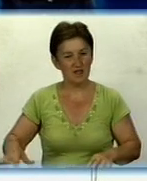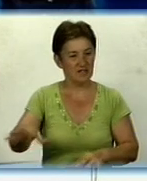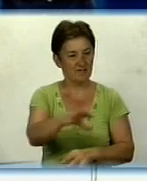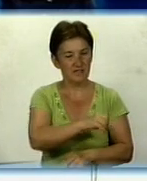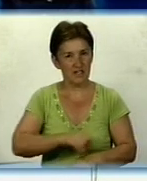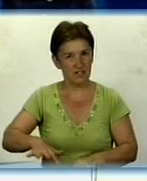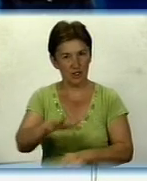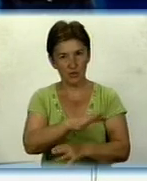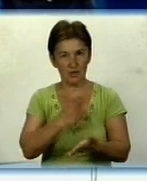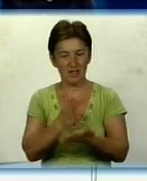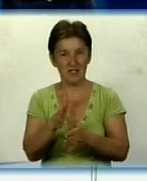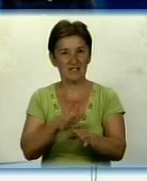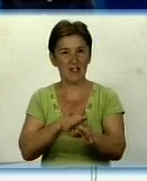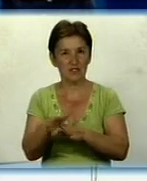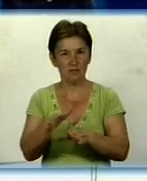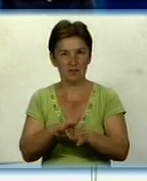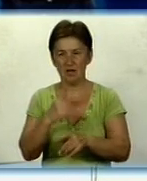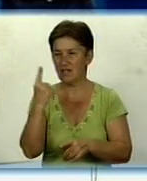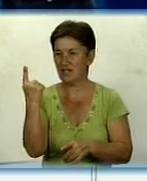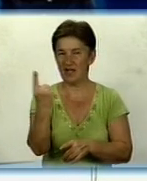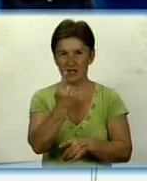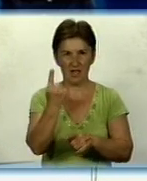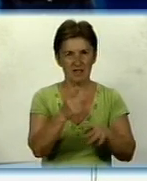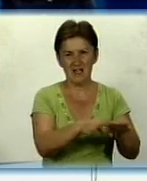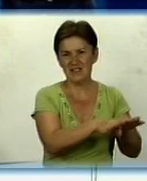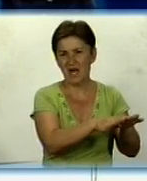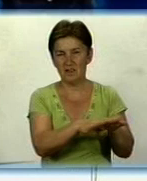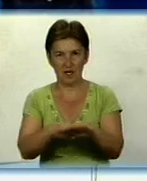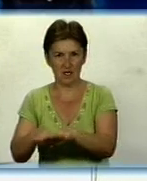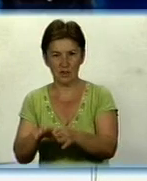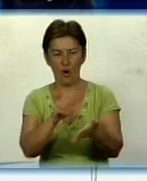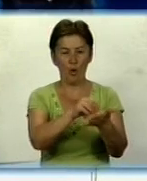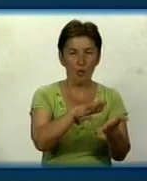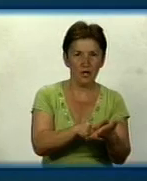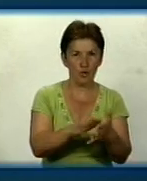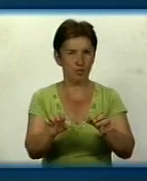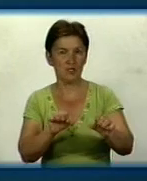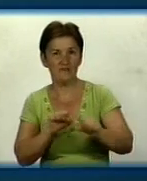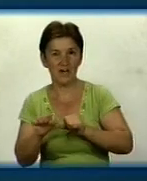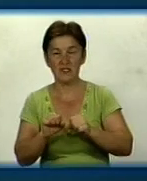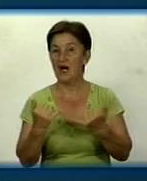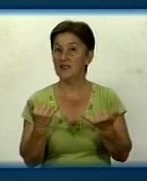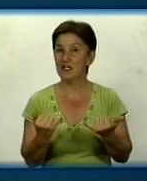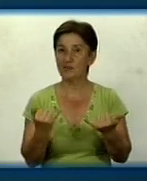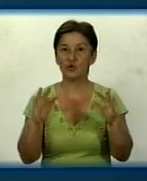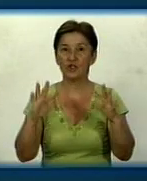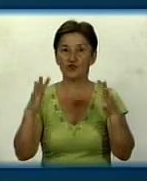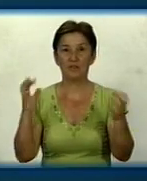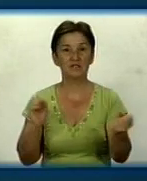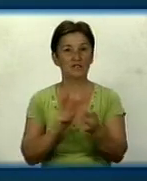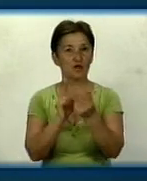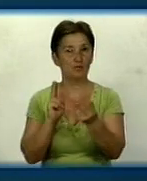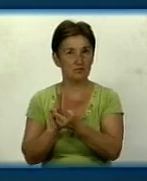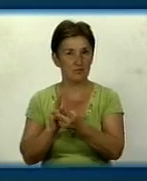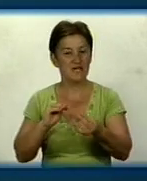області ми маємо забезпечити єдиний стандарт і управління, і обліку, і так далі. На сьогоднішній момент ми зіштовхнулися з